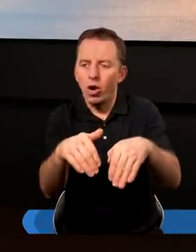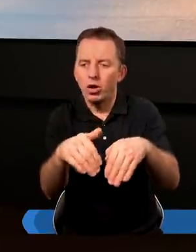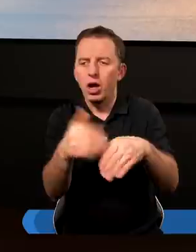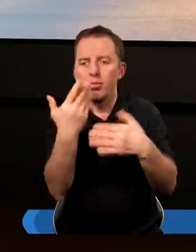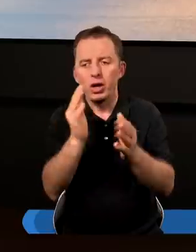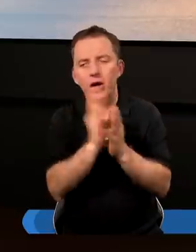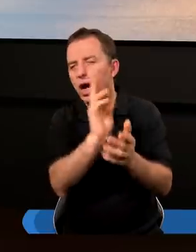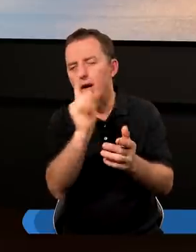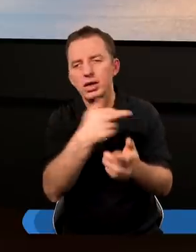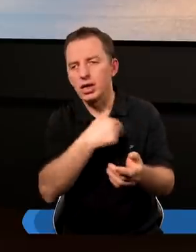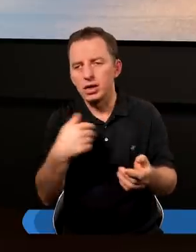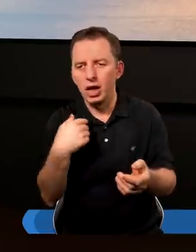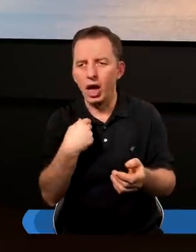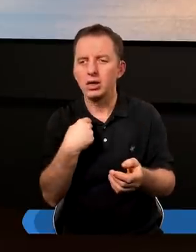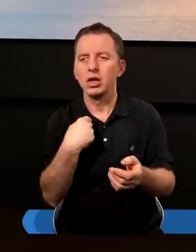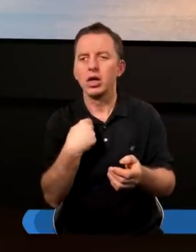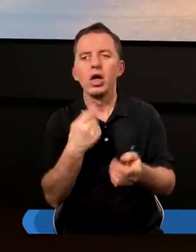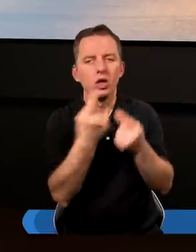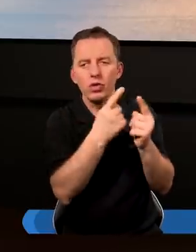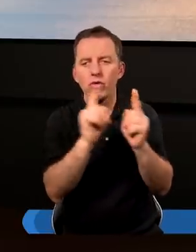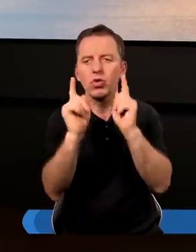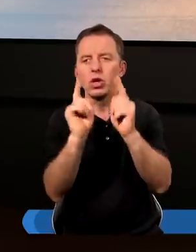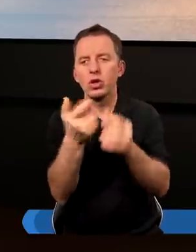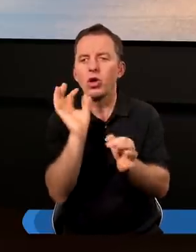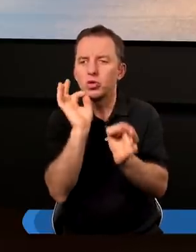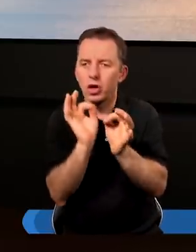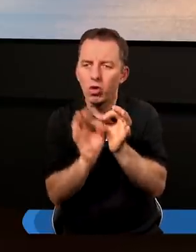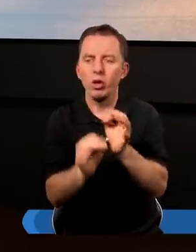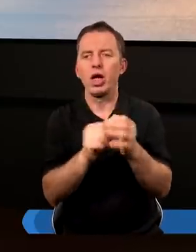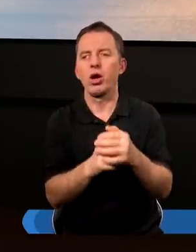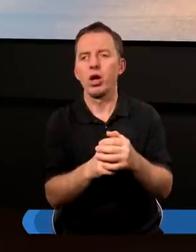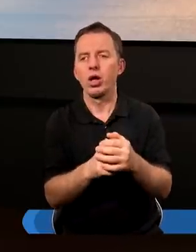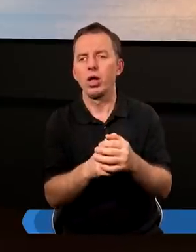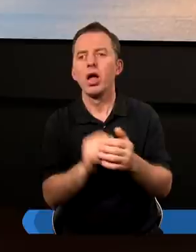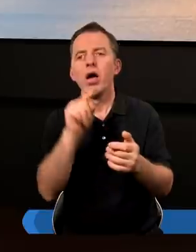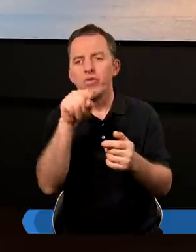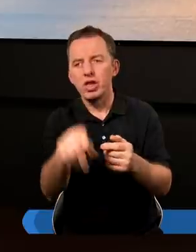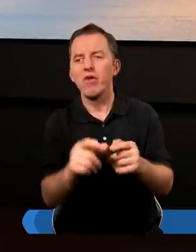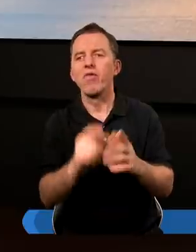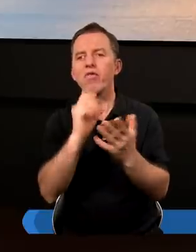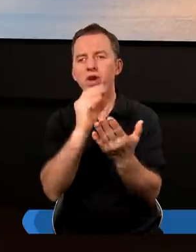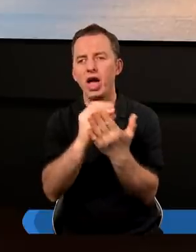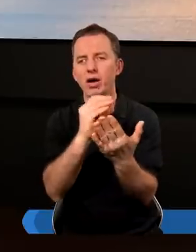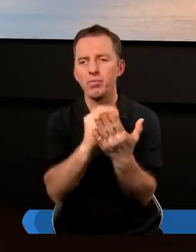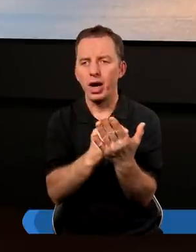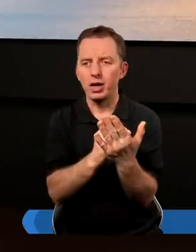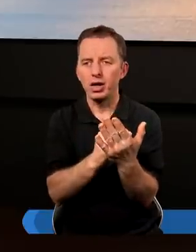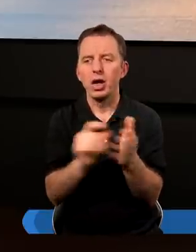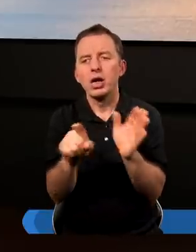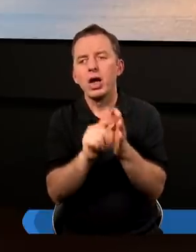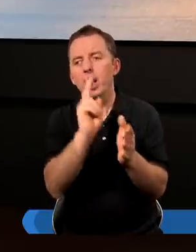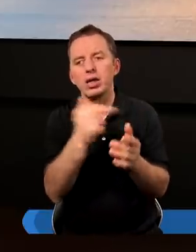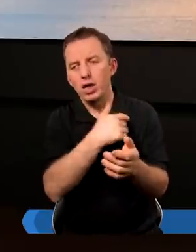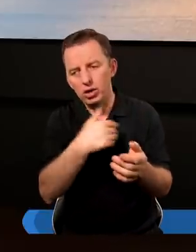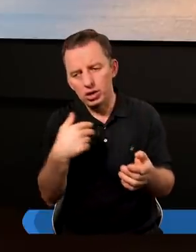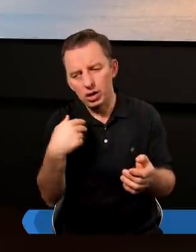bardzo proszę każdy z nas, niech zwróci uwagę, co szczególnego w tym fragmencie dla